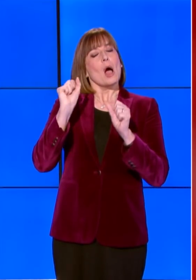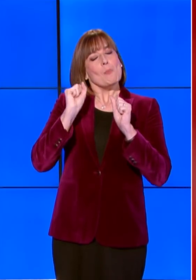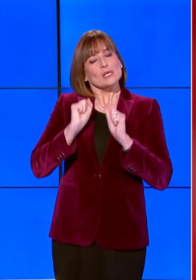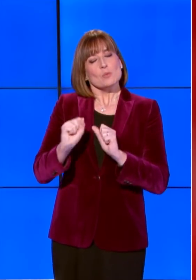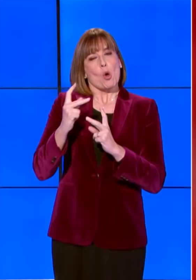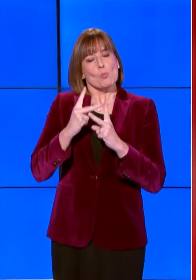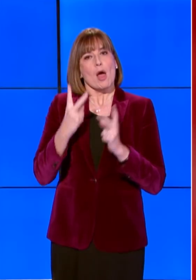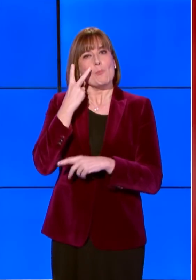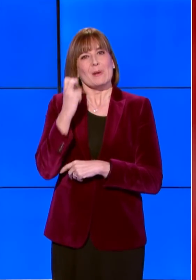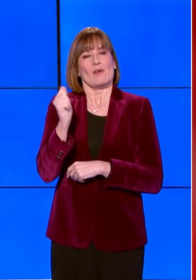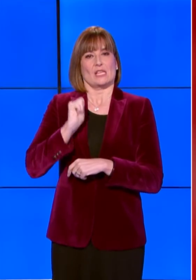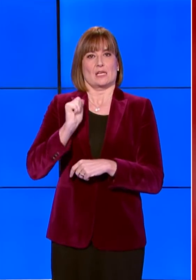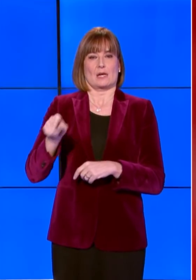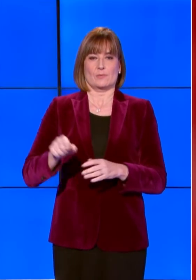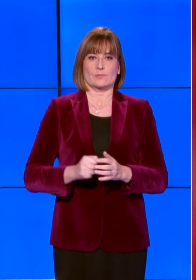si cerca di prevenire.